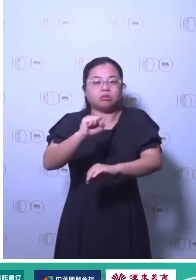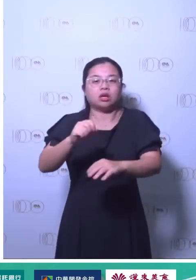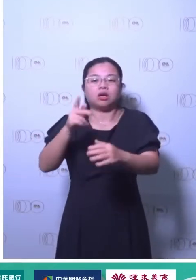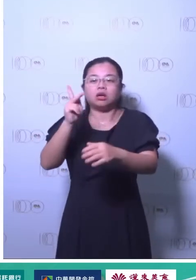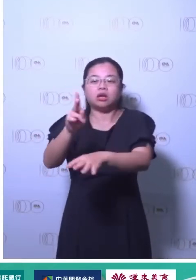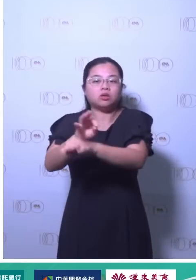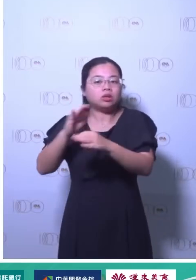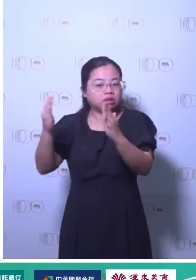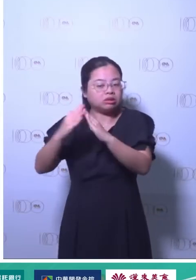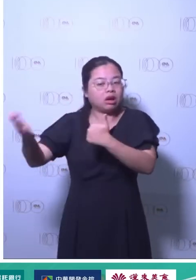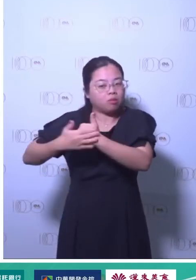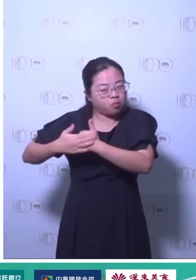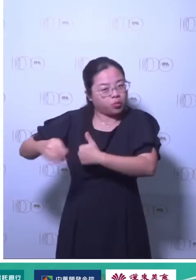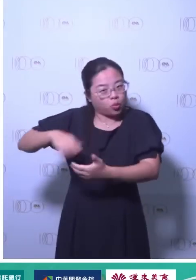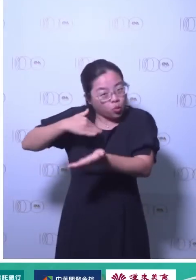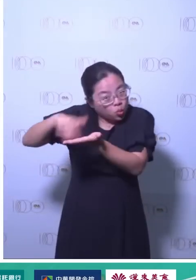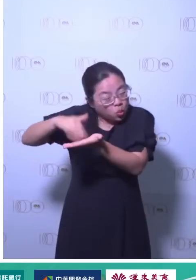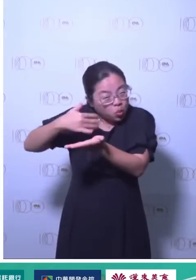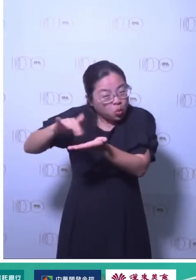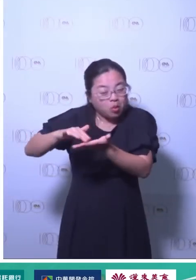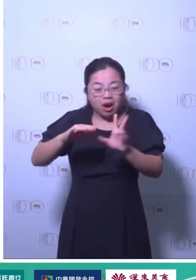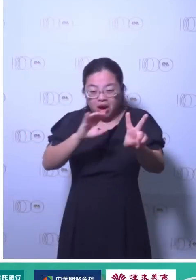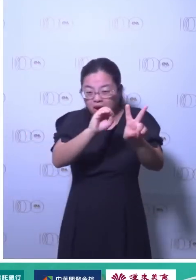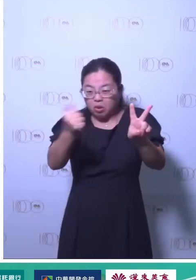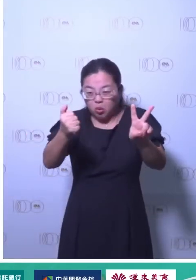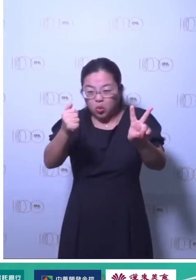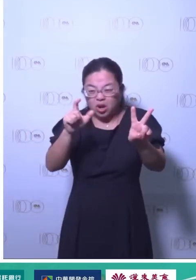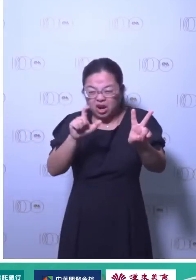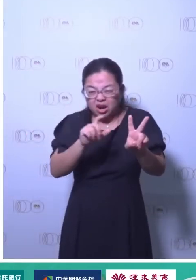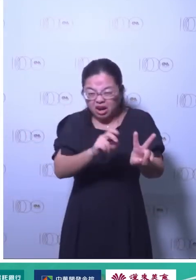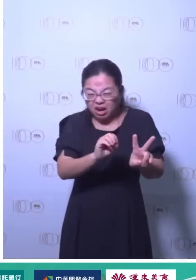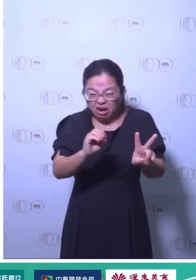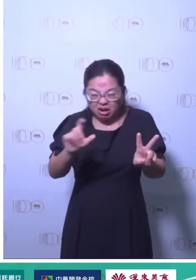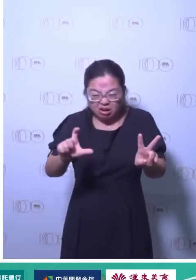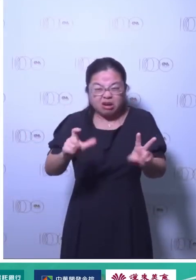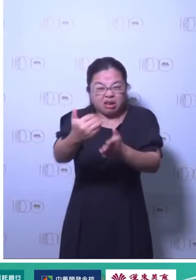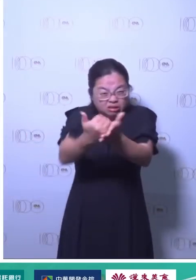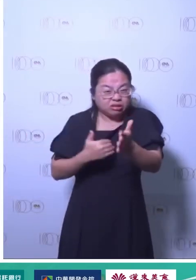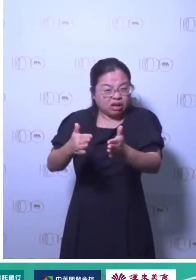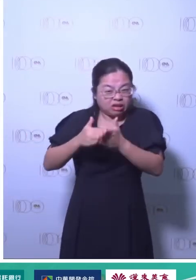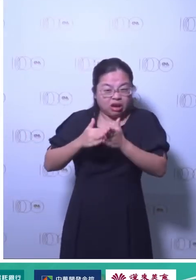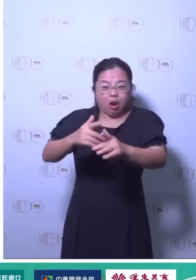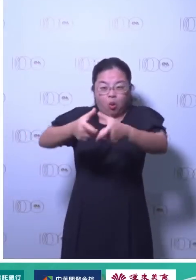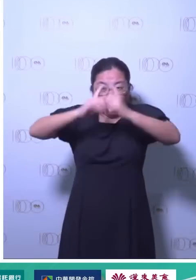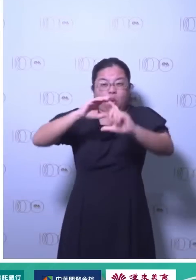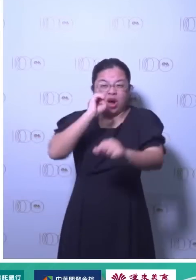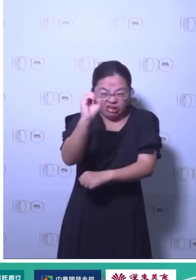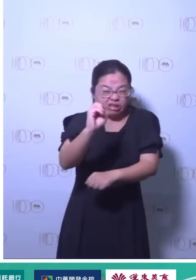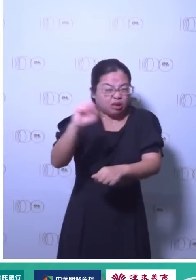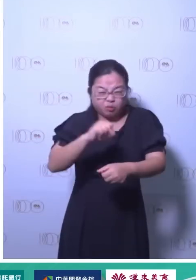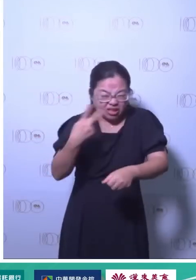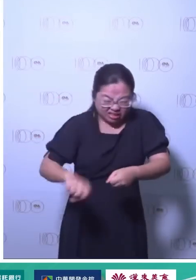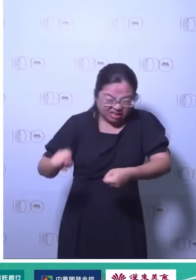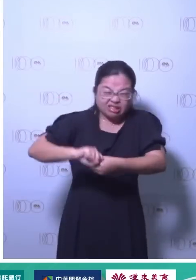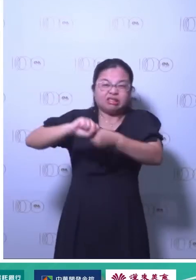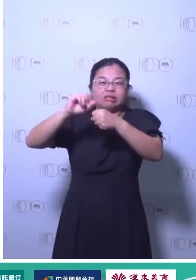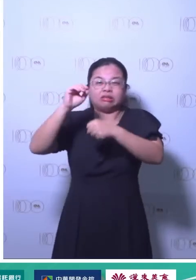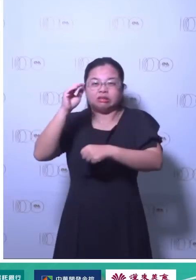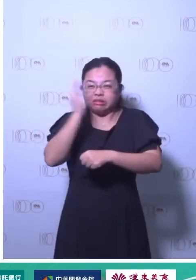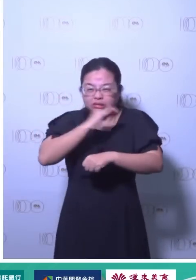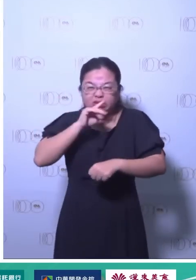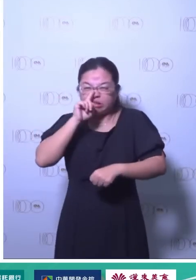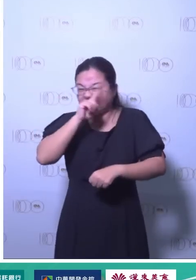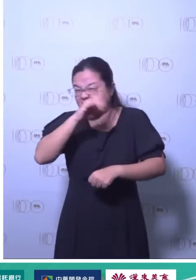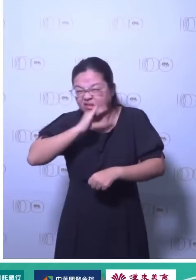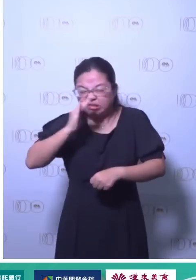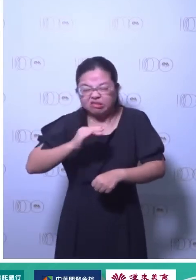叫净零排放所以大家就比较清楚其实是因为有2度C的目标然后有2度C的共识然后科学家帮我们